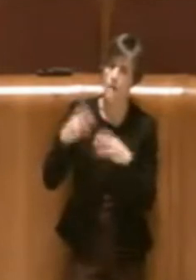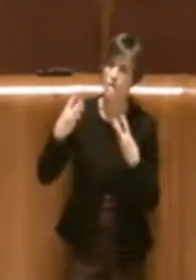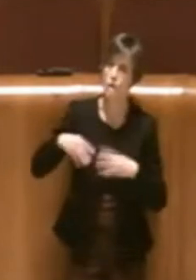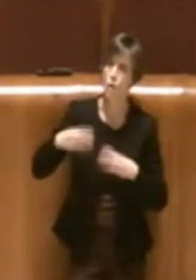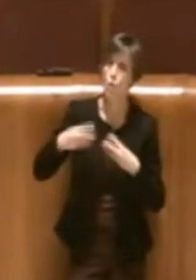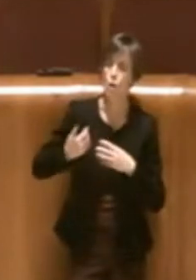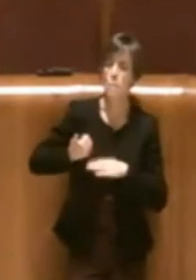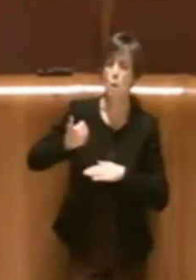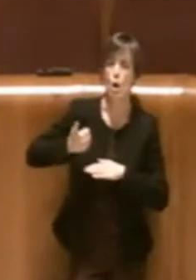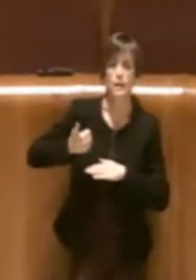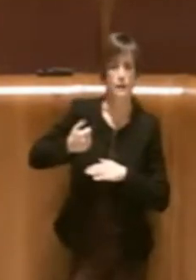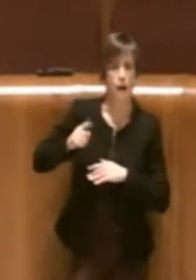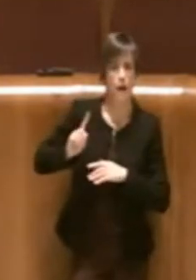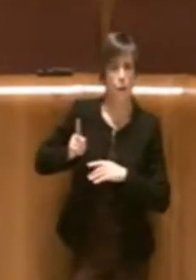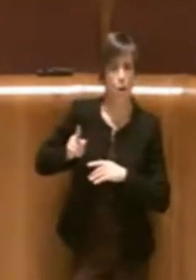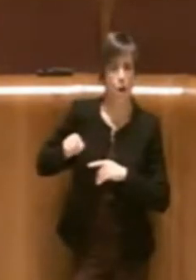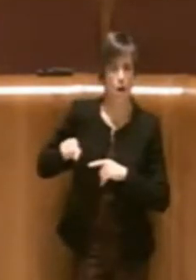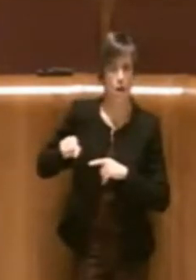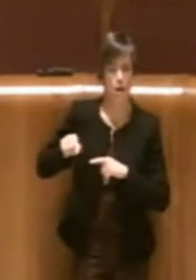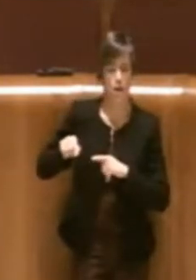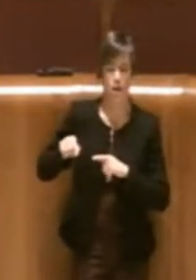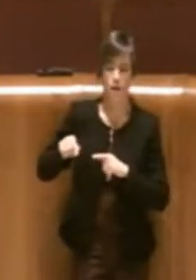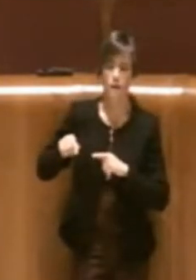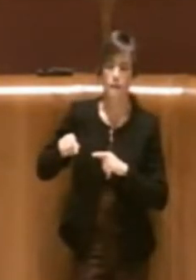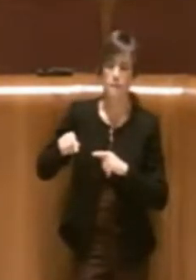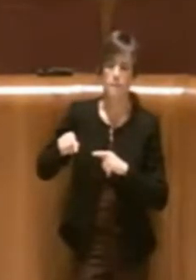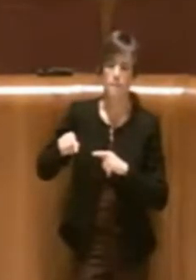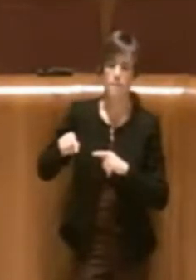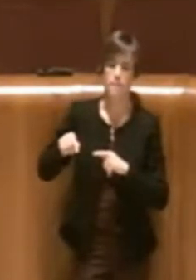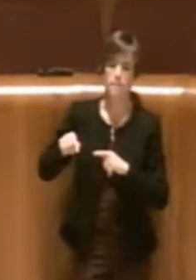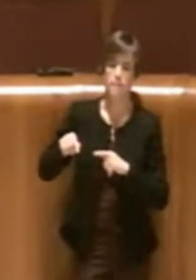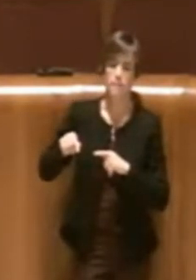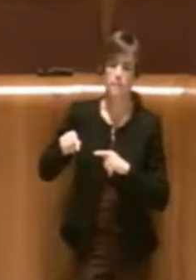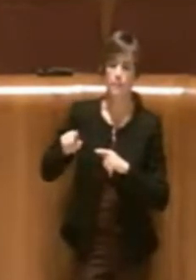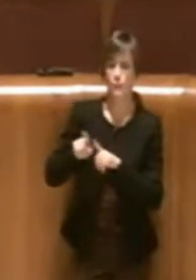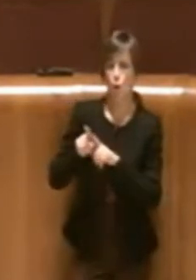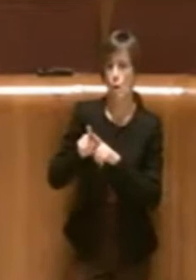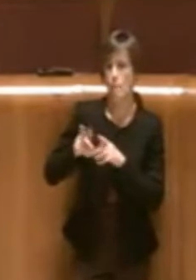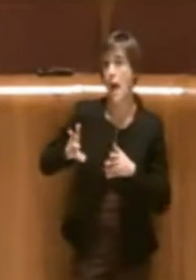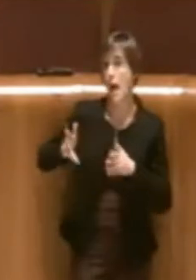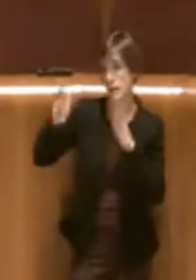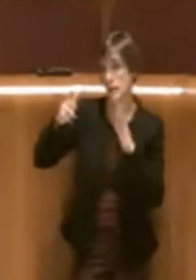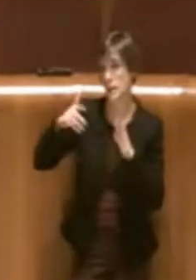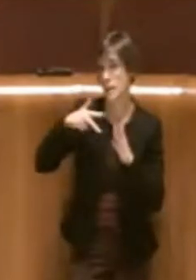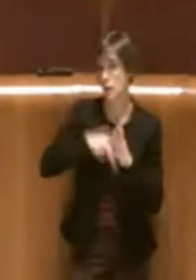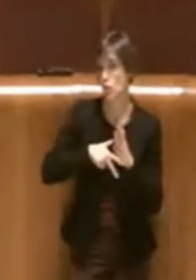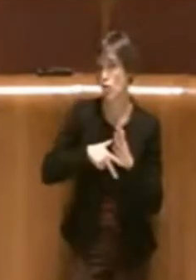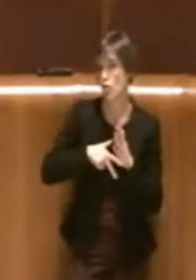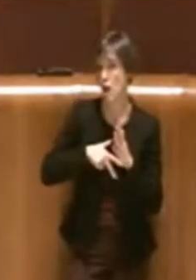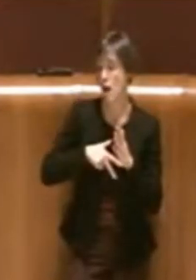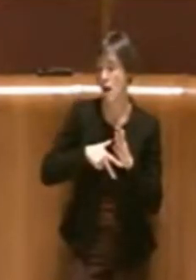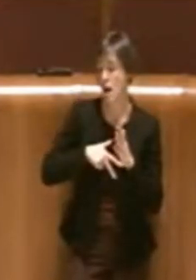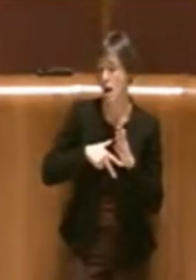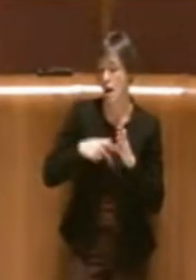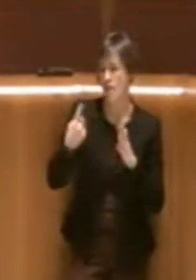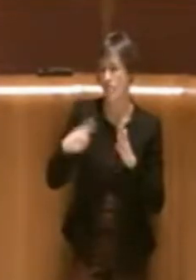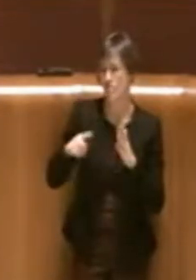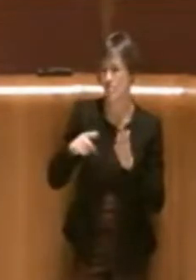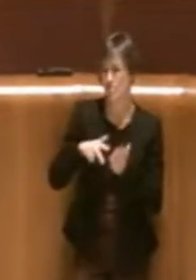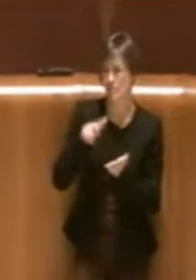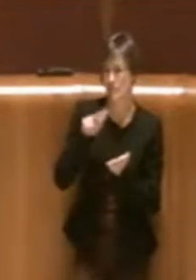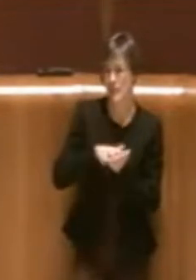quella della edilizia sociale nella delibera indicata come housing